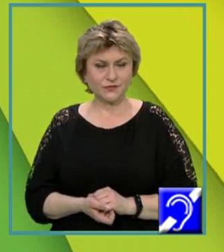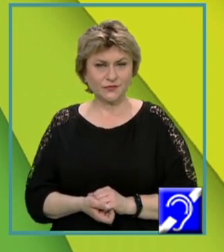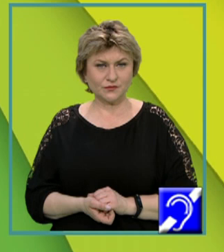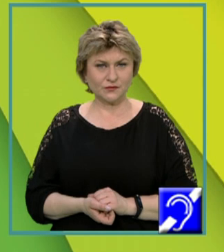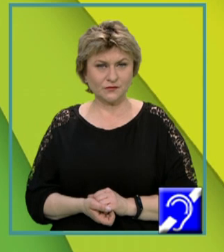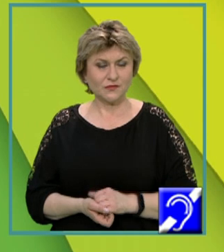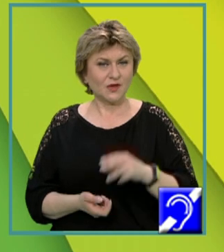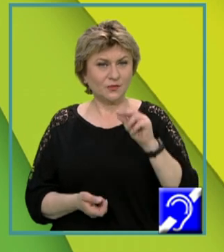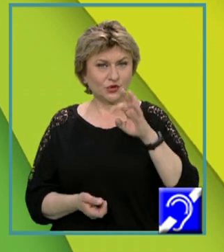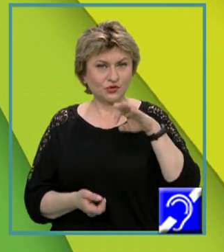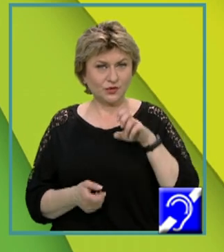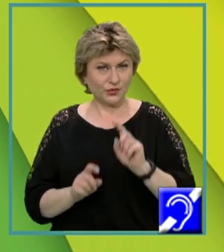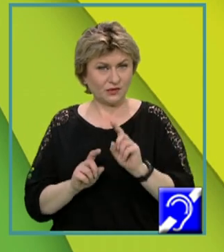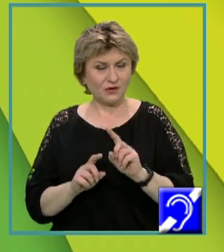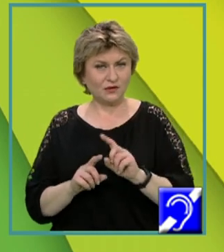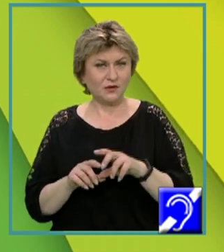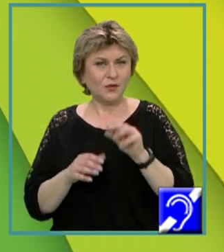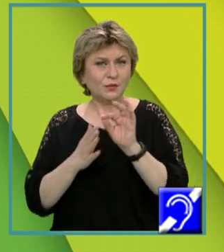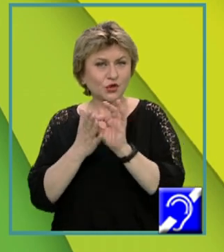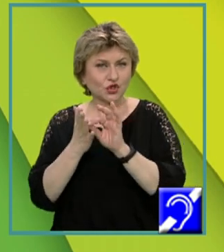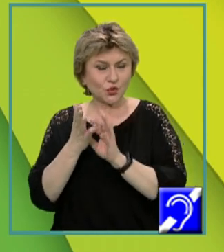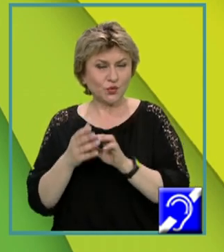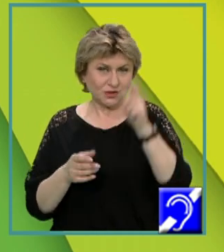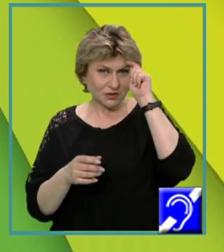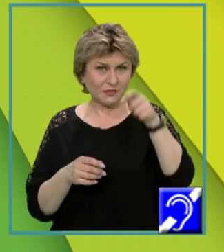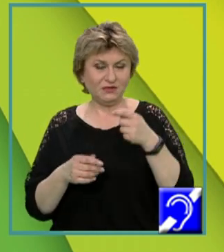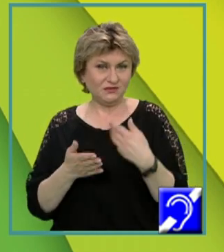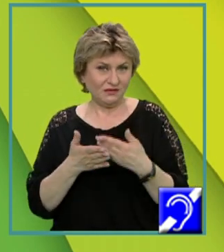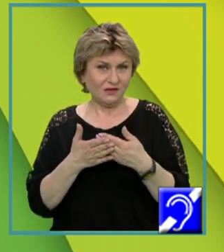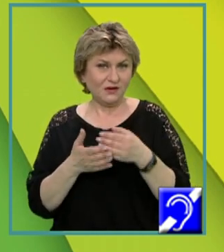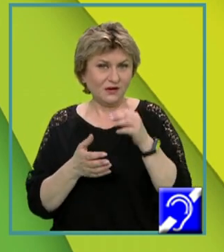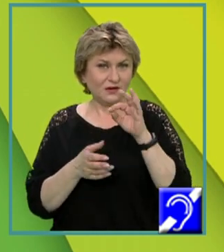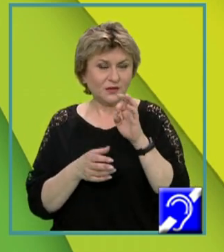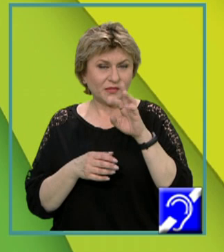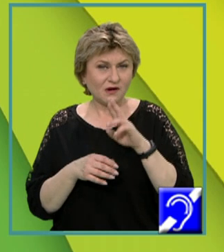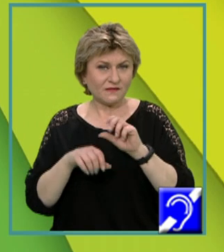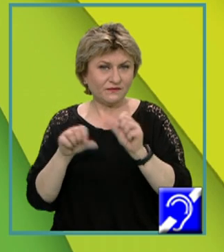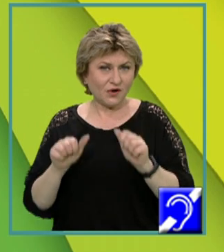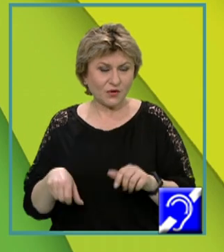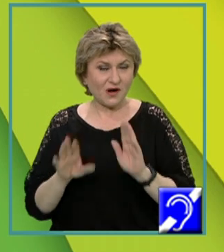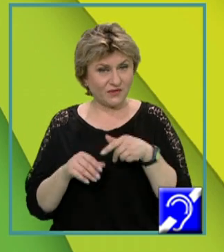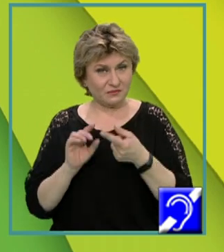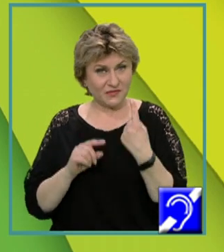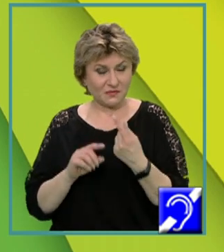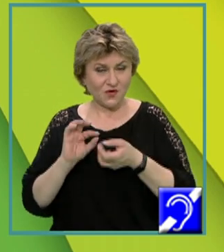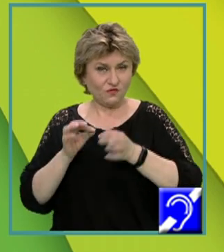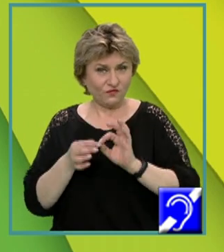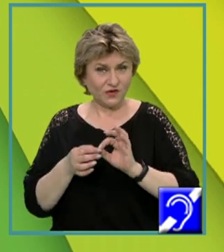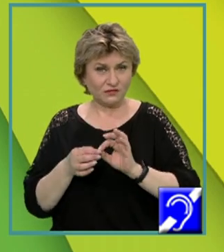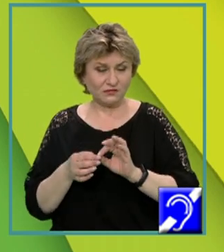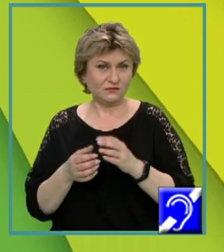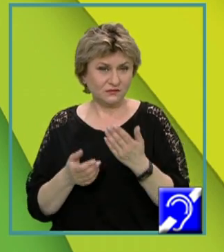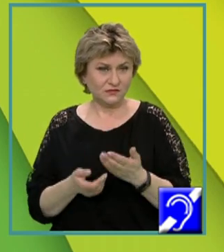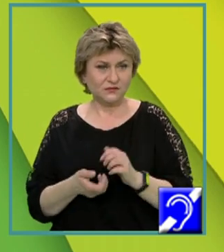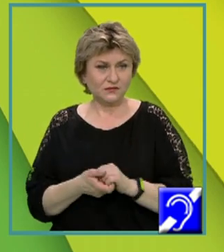Prototipul unei proceduri respectă următorul tipar. Avem mai întâi cuvântul rezervat procedure,